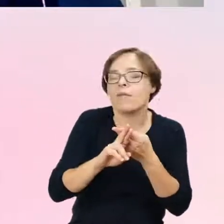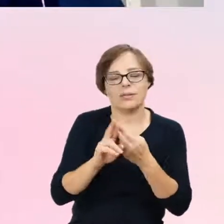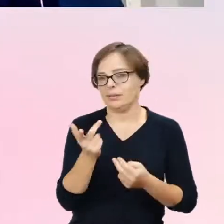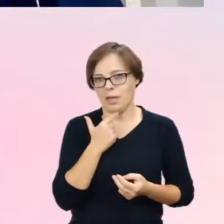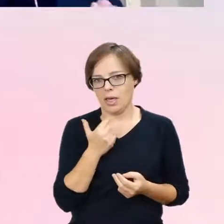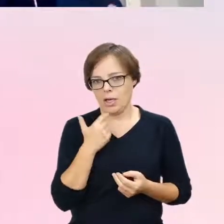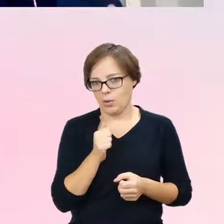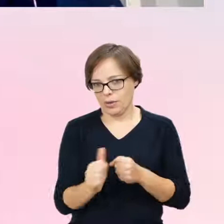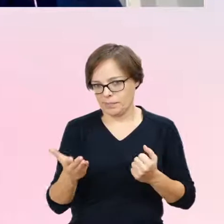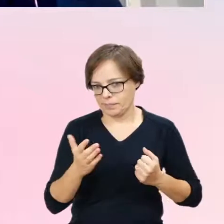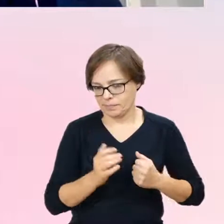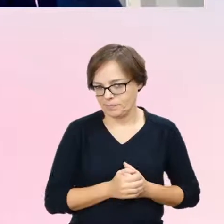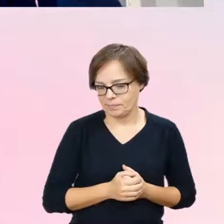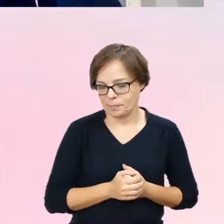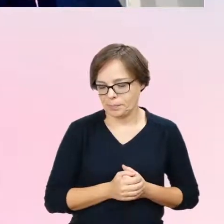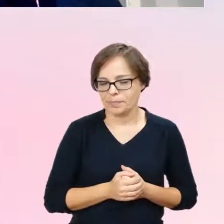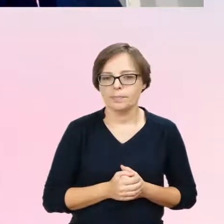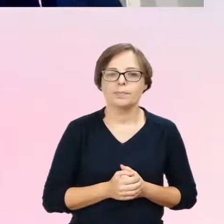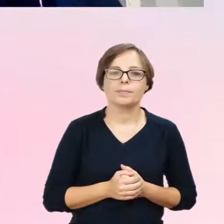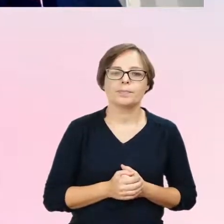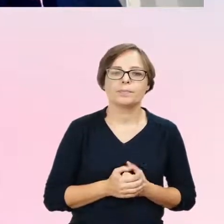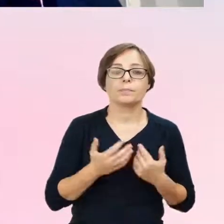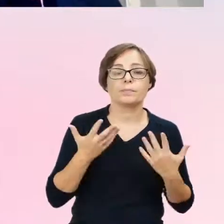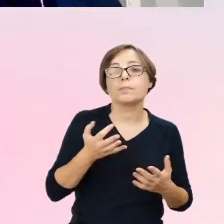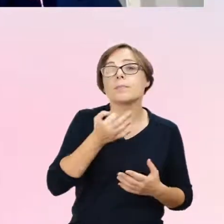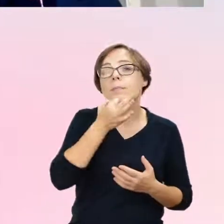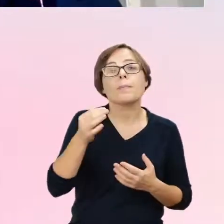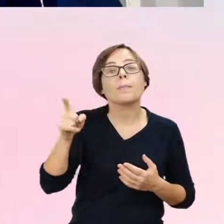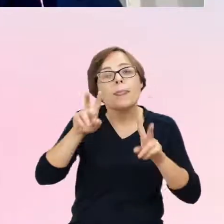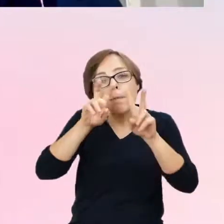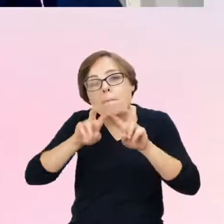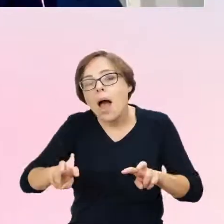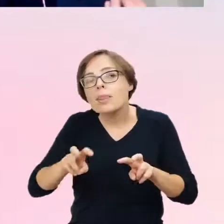I w jakim kierunku zmierzają badania?